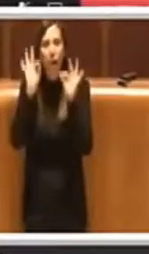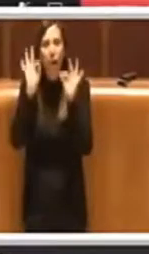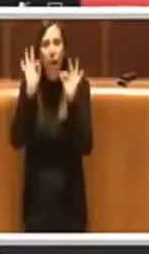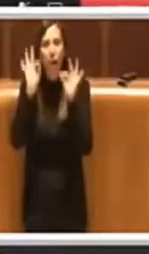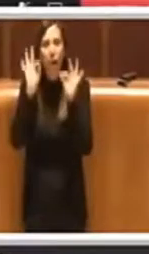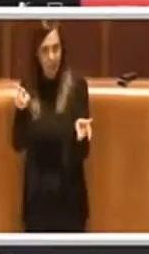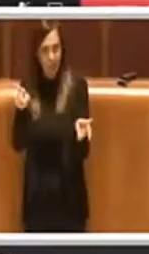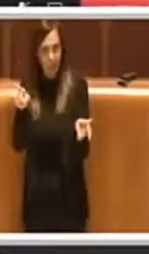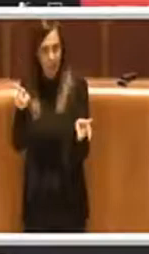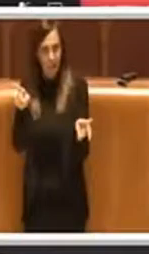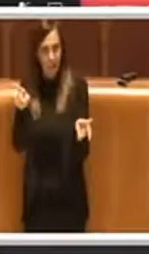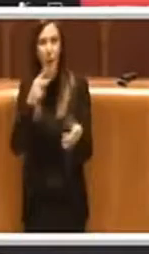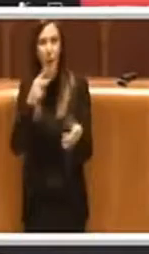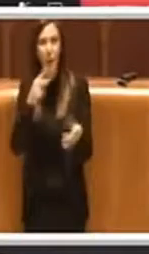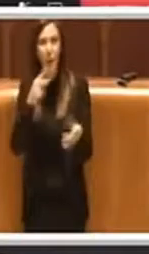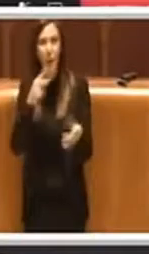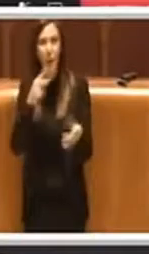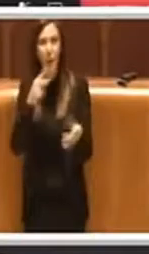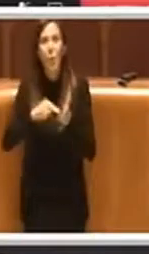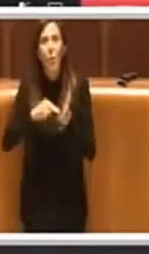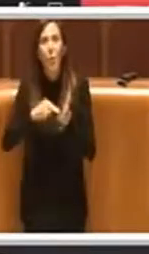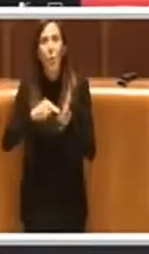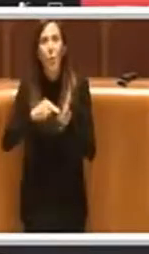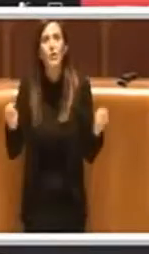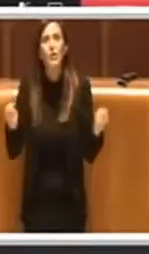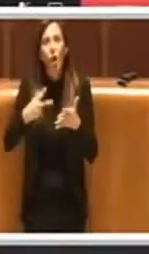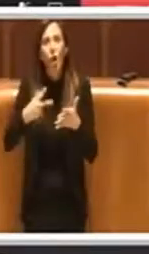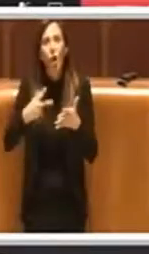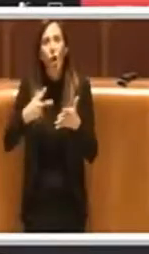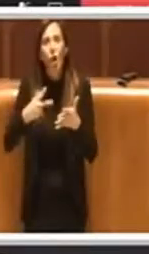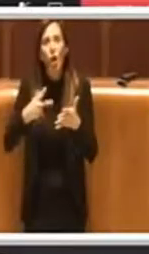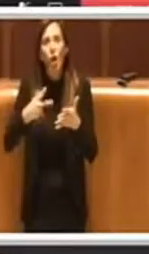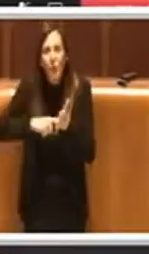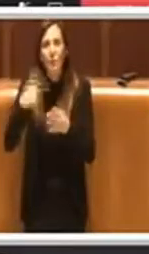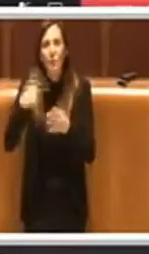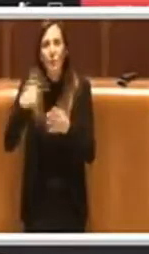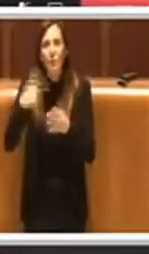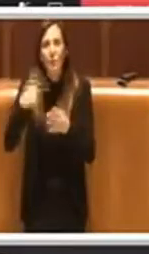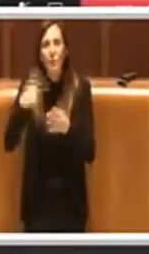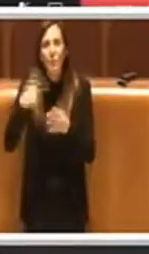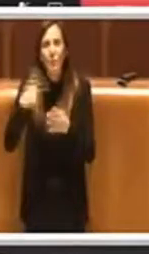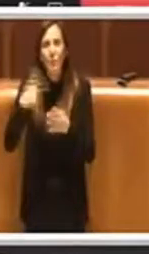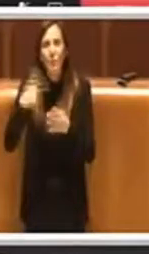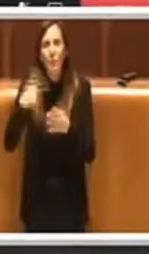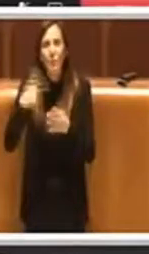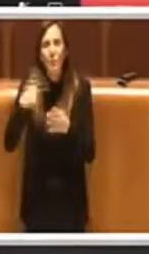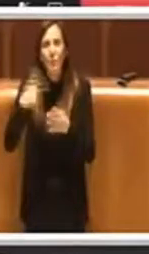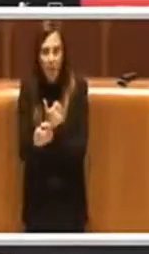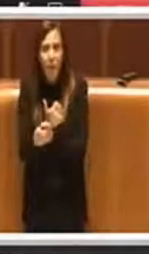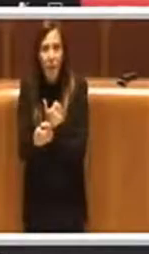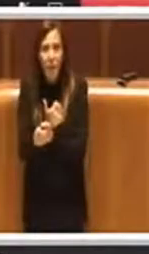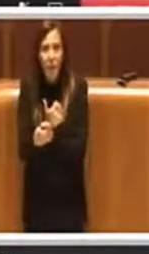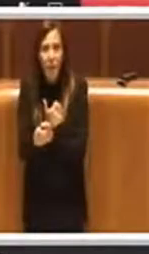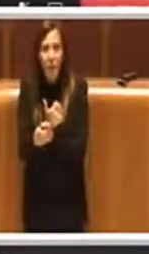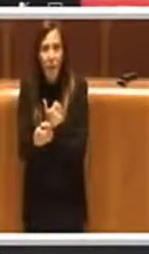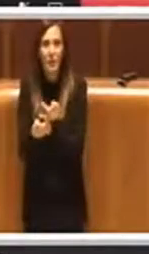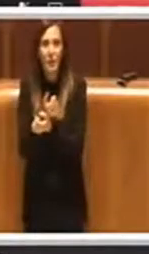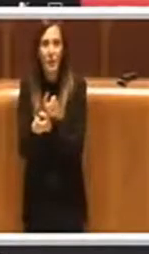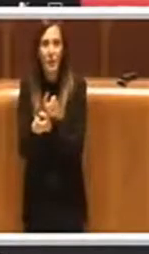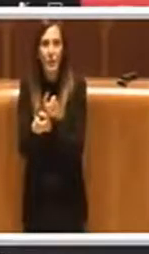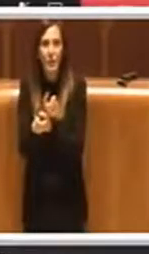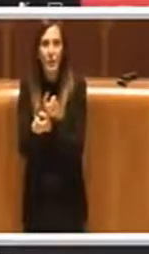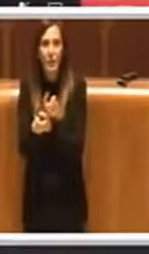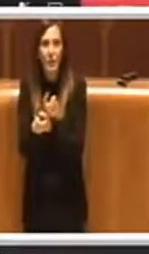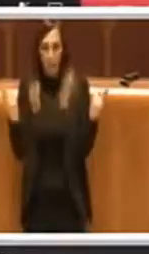Il problema dei 18 milioni dei servizi cimiteriali è stato l'apertura di un vaso di Pandora e ha